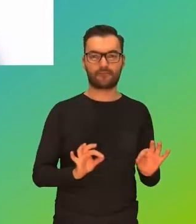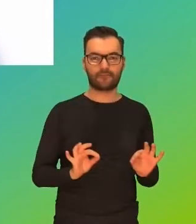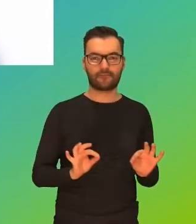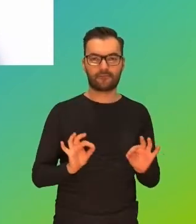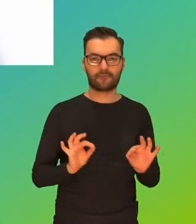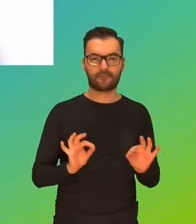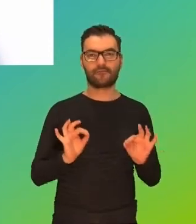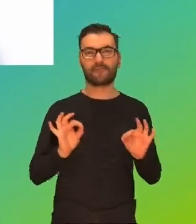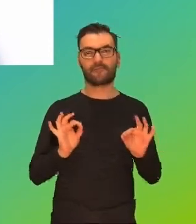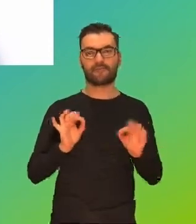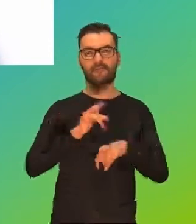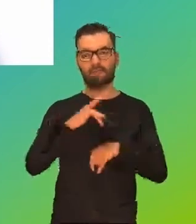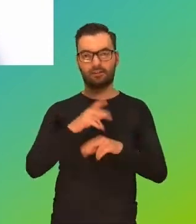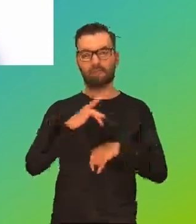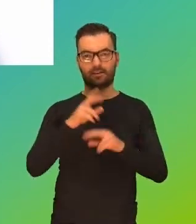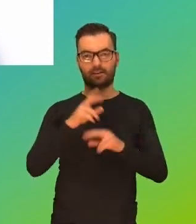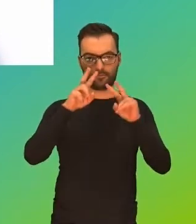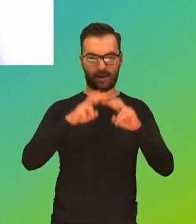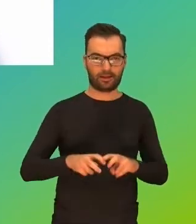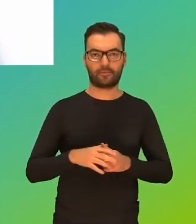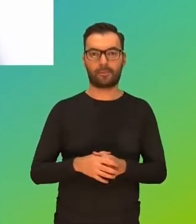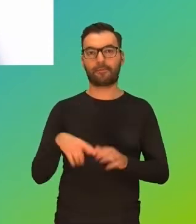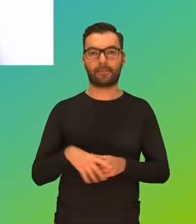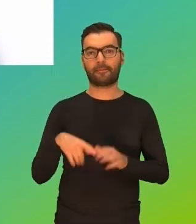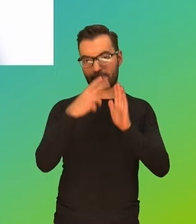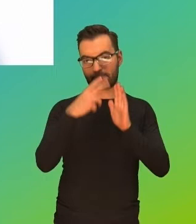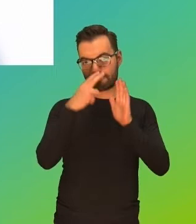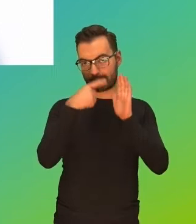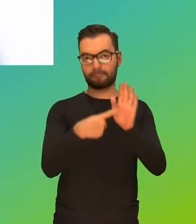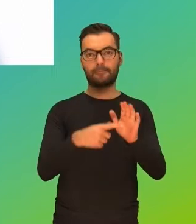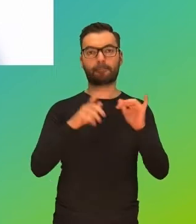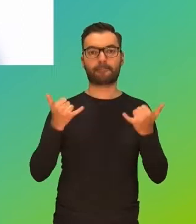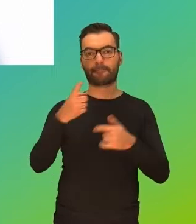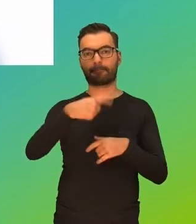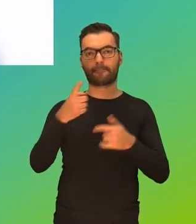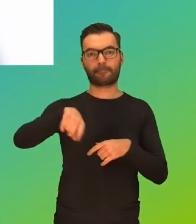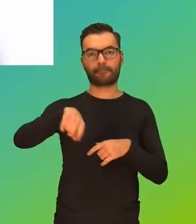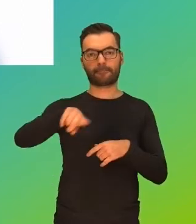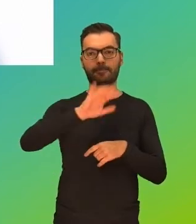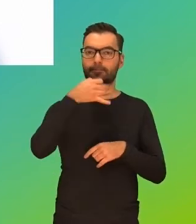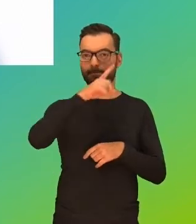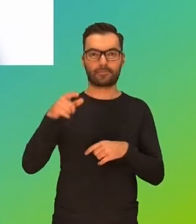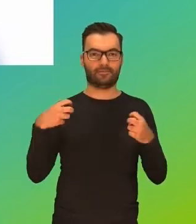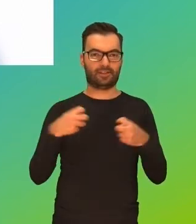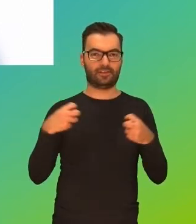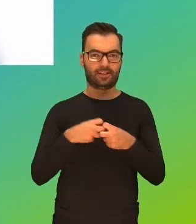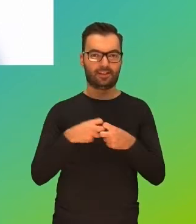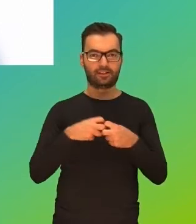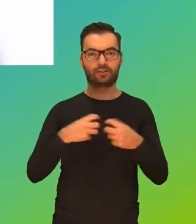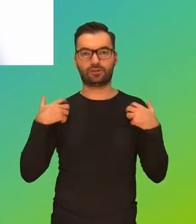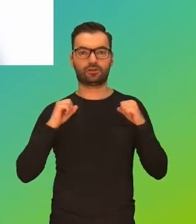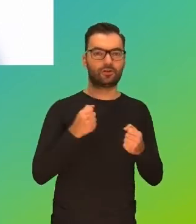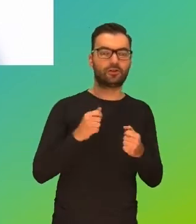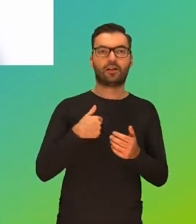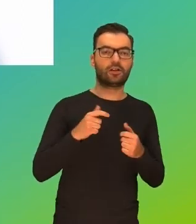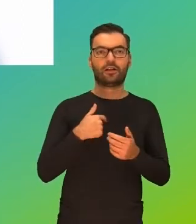wyników badań, które pokażą nam to, jak młodzi ludzie w tej sieci funkcjonują